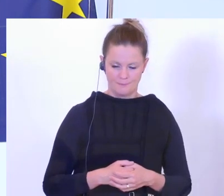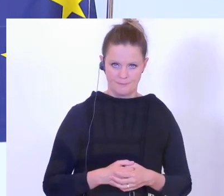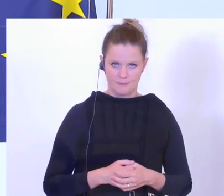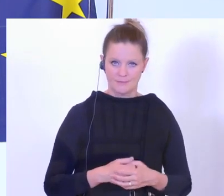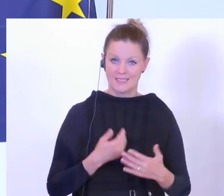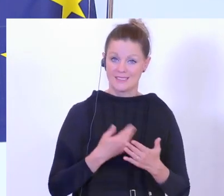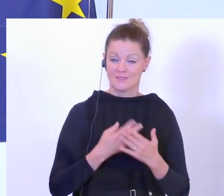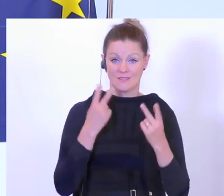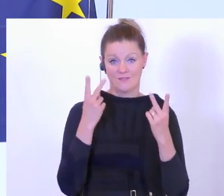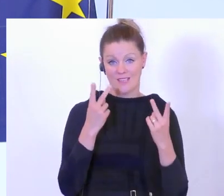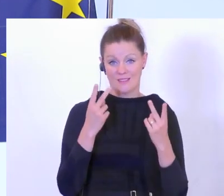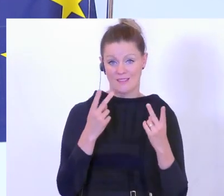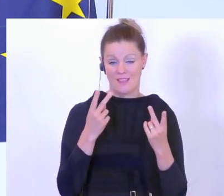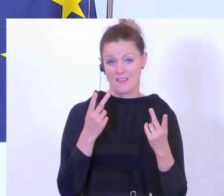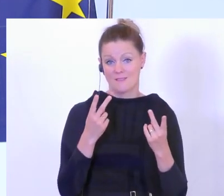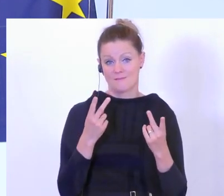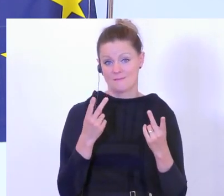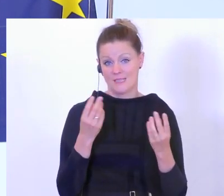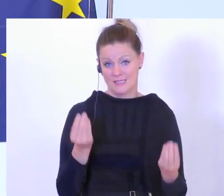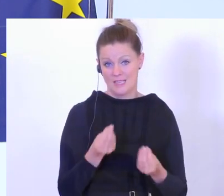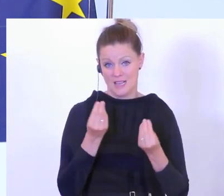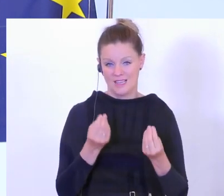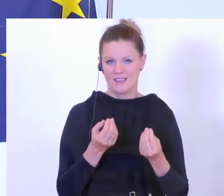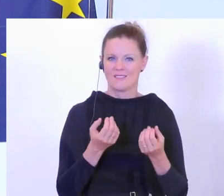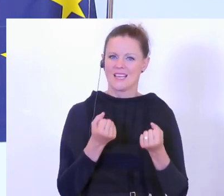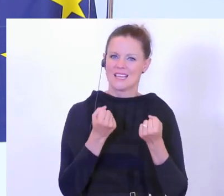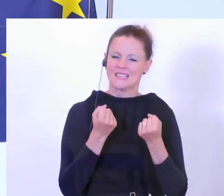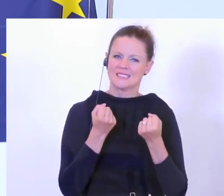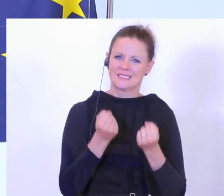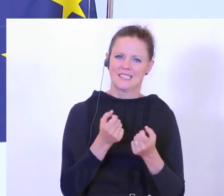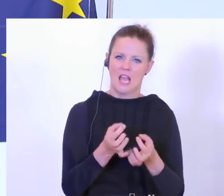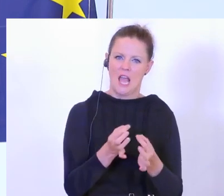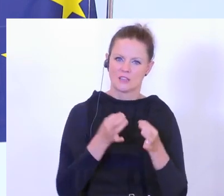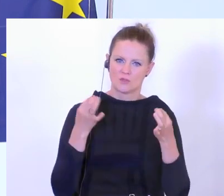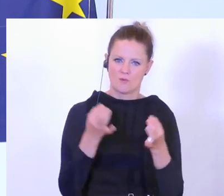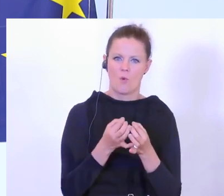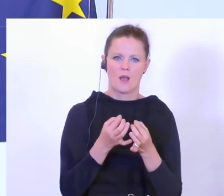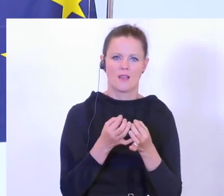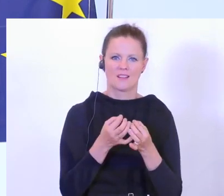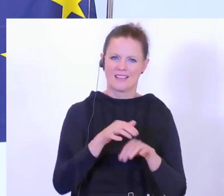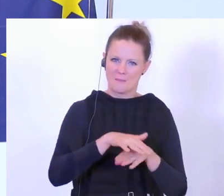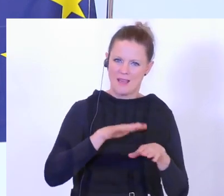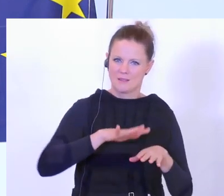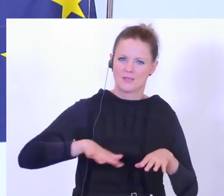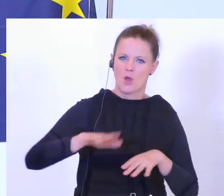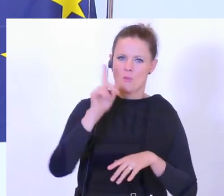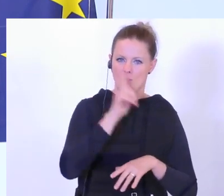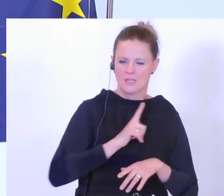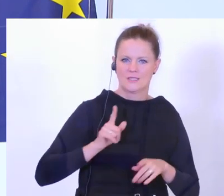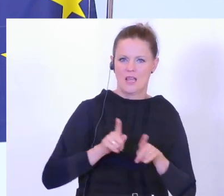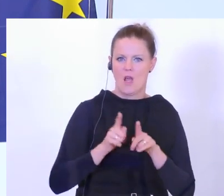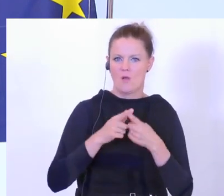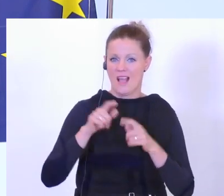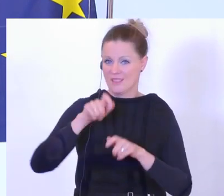zentrale Erkenntnis, zum Beispiel diese Sicherheitsforen, auf der kommunalen Ebene, Polizei und andere Akteure, um schon im